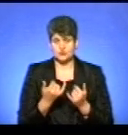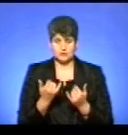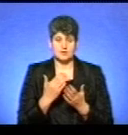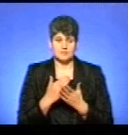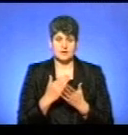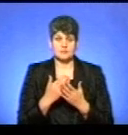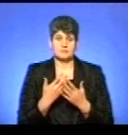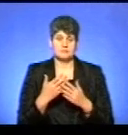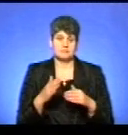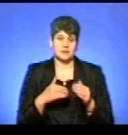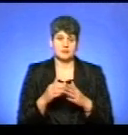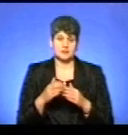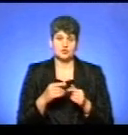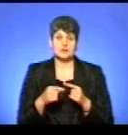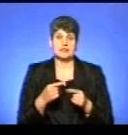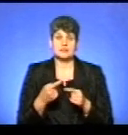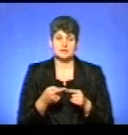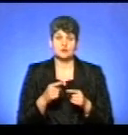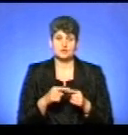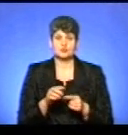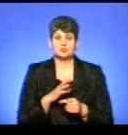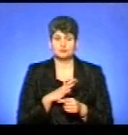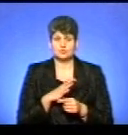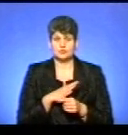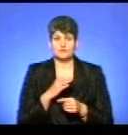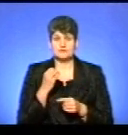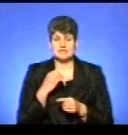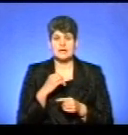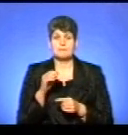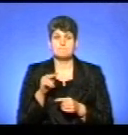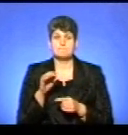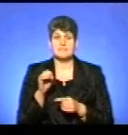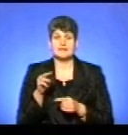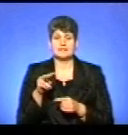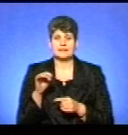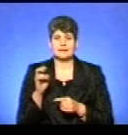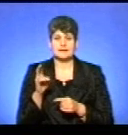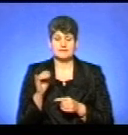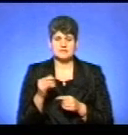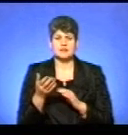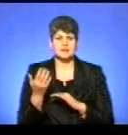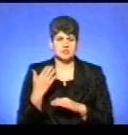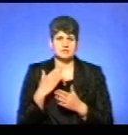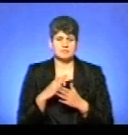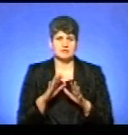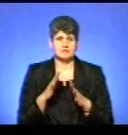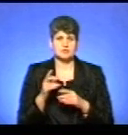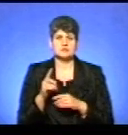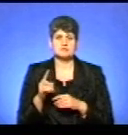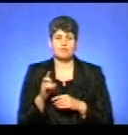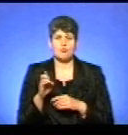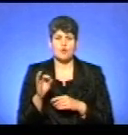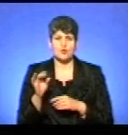ми маємо наслідок цього, що відбувалося в старих підкликівцях. Перед цим ми мали випадки в Зборівському районі,